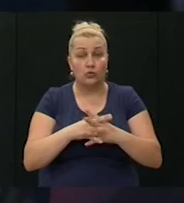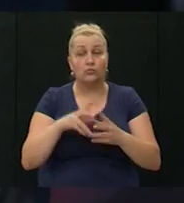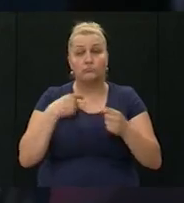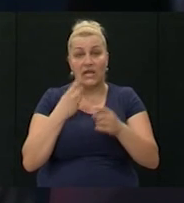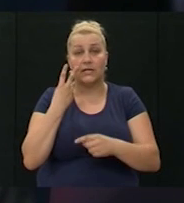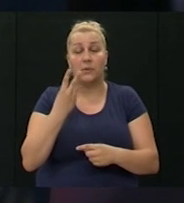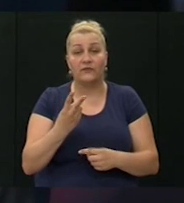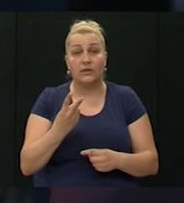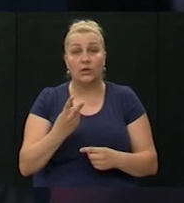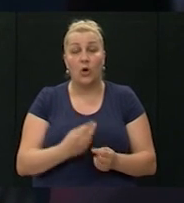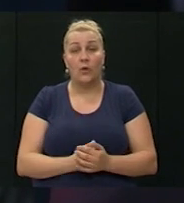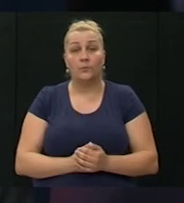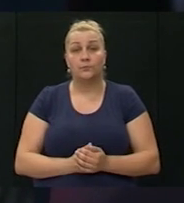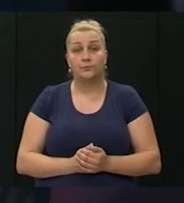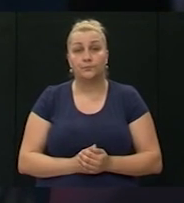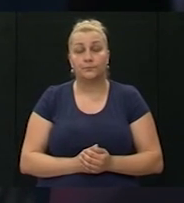vidio da